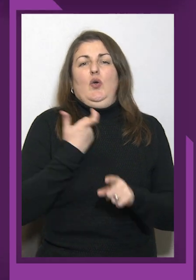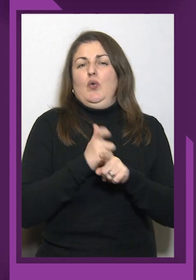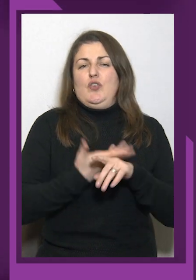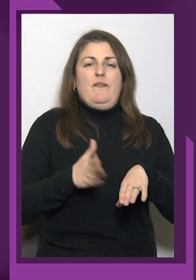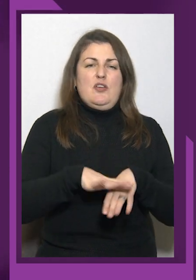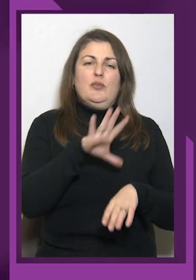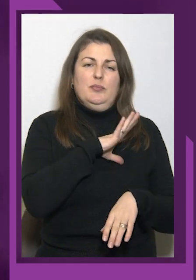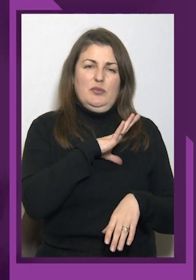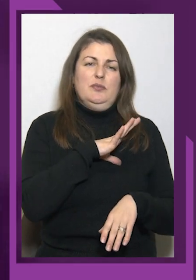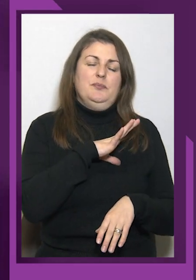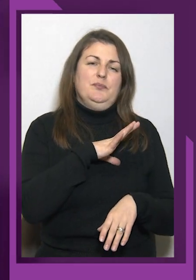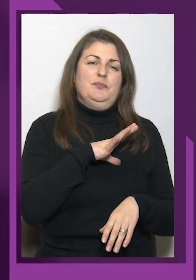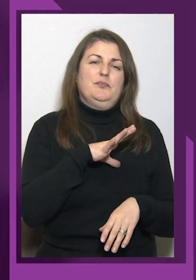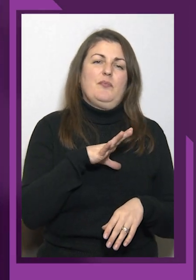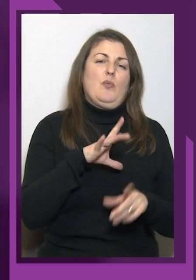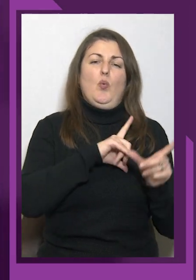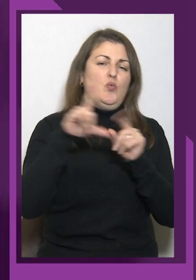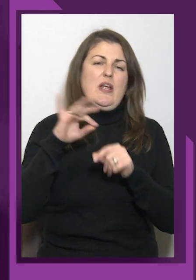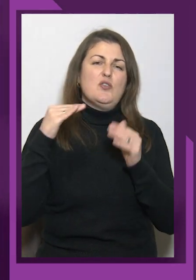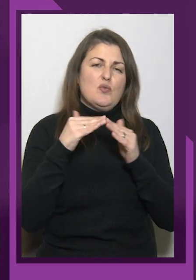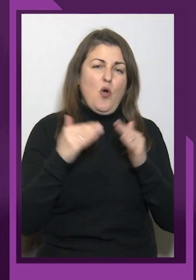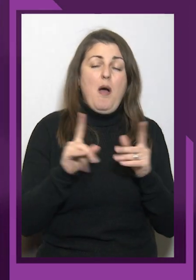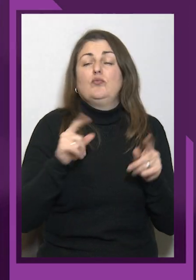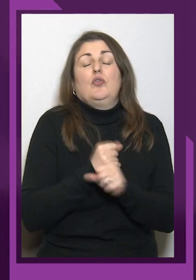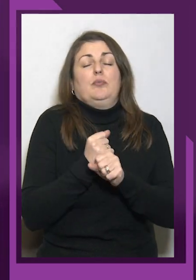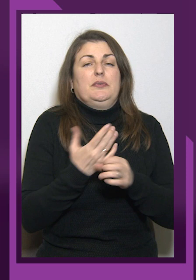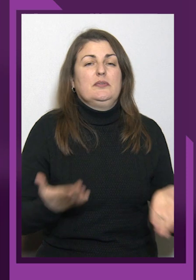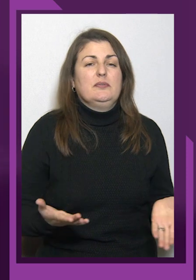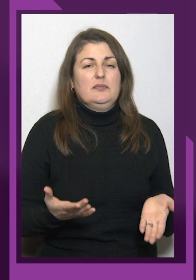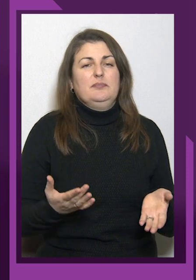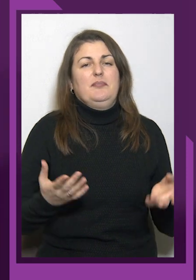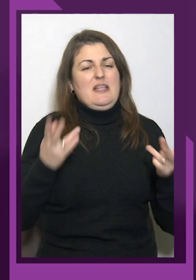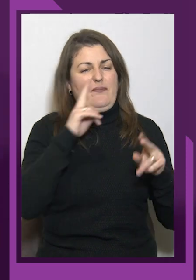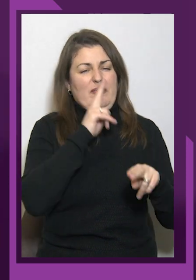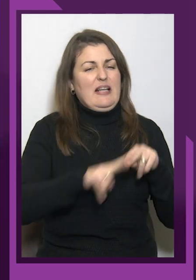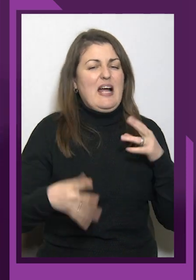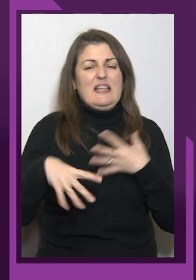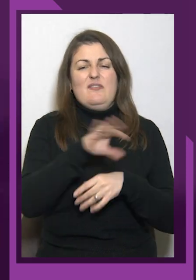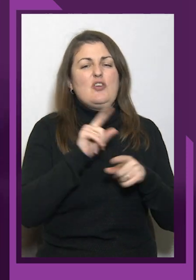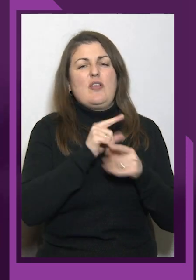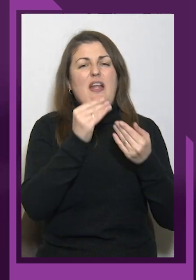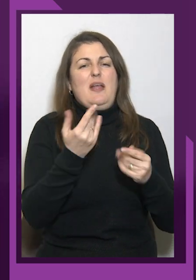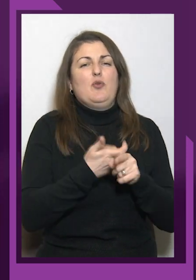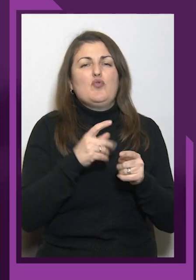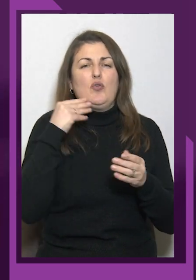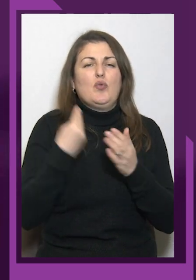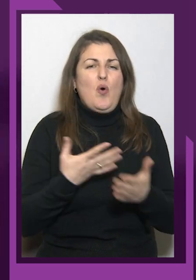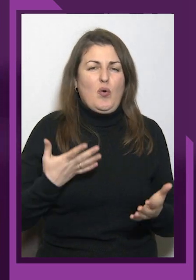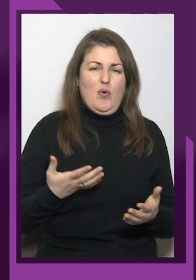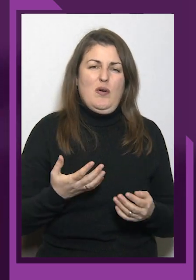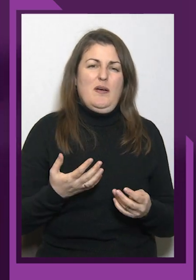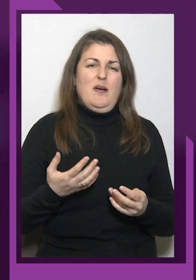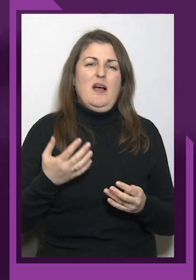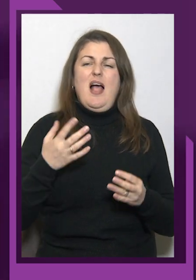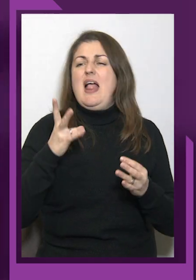робити, тратити все, що для тебе дуже дорого. Немає ці речі, це